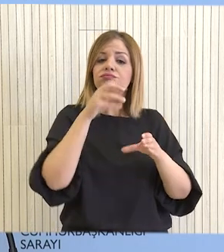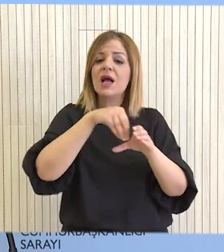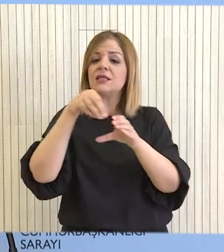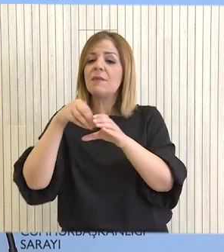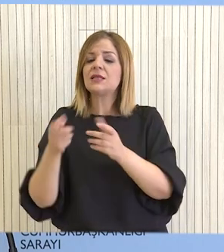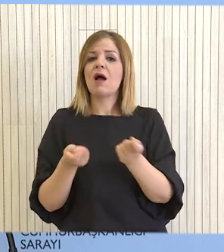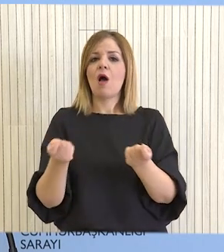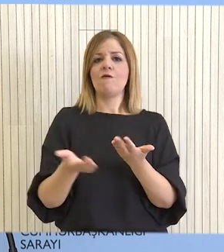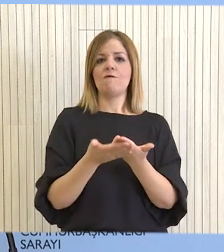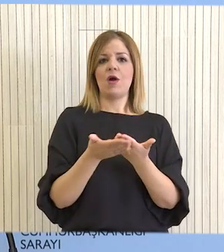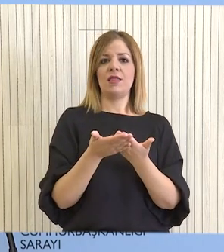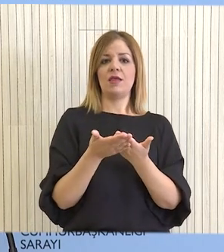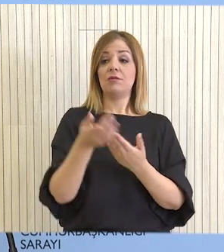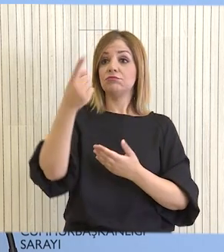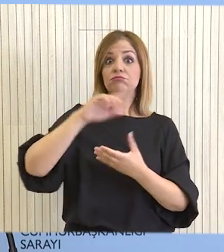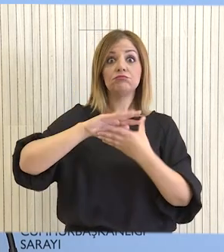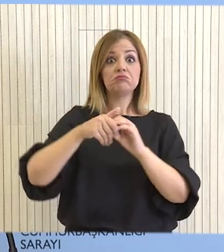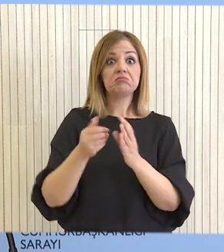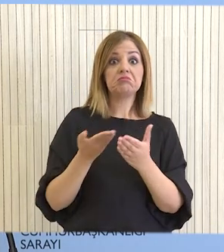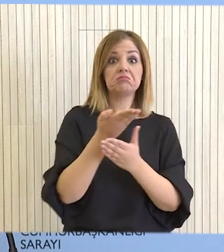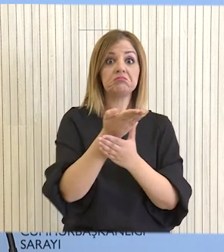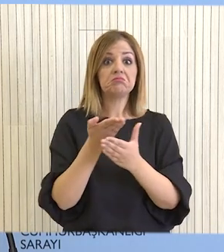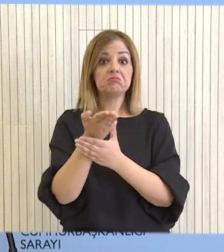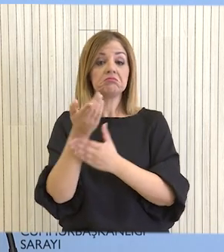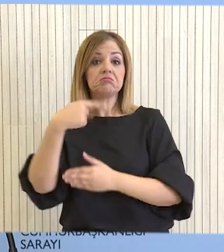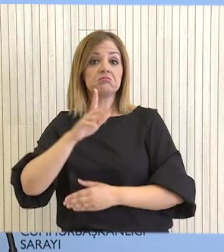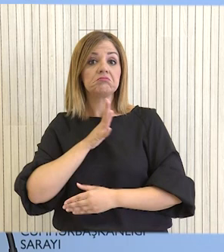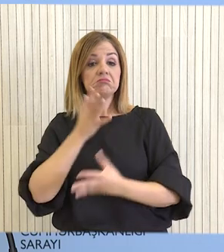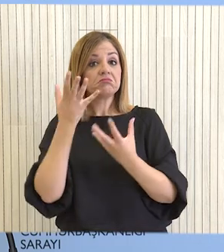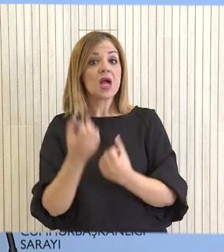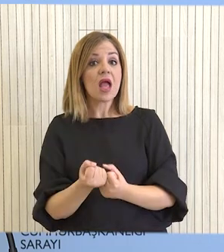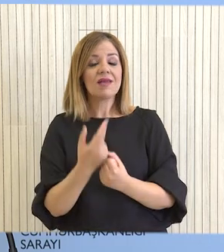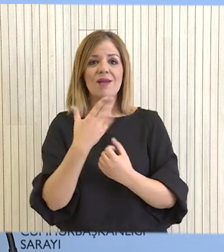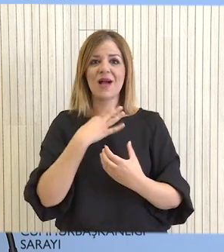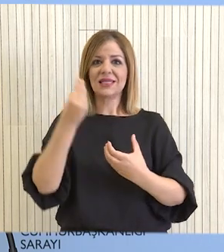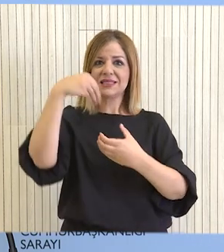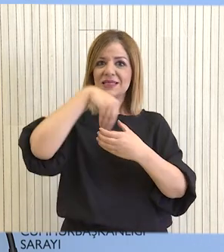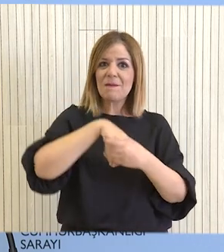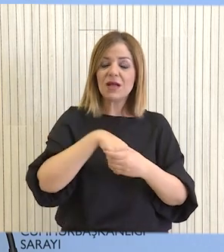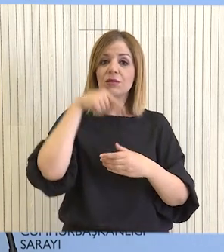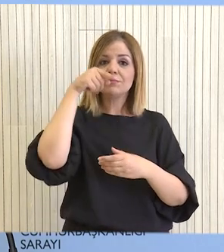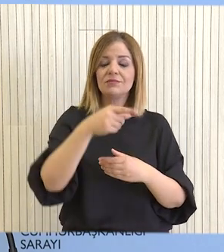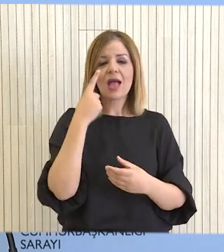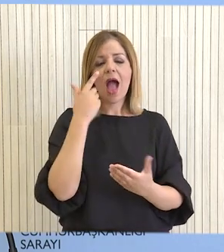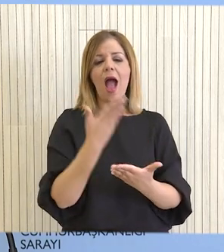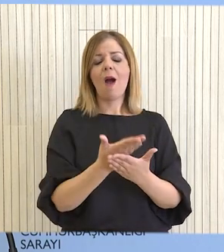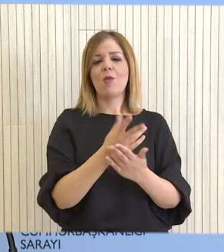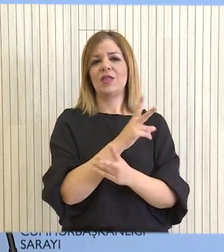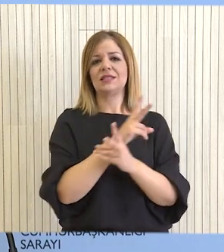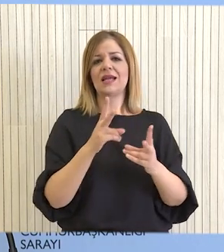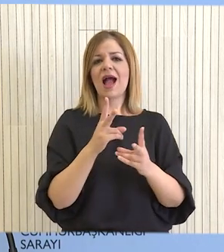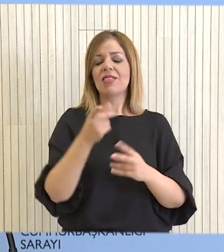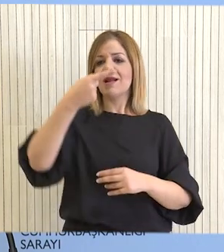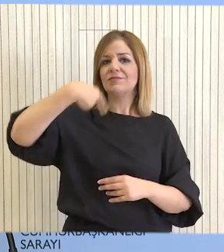οργανισμού. Το αυξημένο ενδιαφέρον που επέδειξαν οι συμπολίτες και οι συμπολίτησές μας για συμμετοχή αποτελεί αυταπόδειχτη ενθάρρυνση